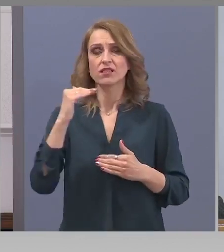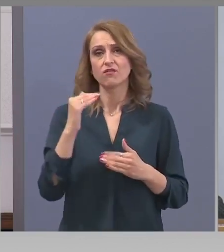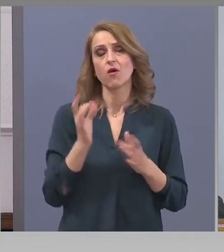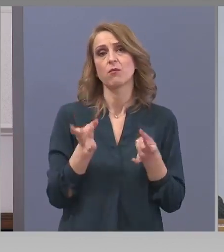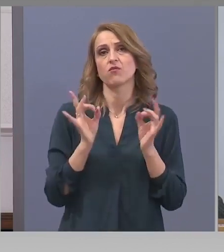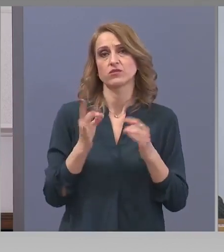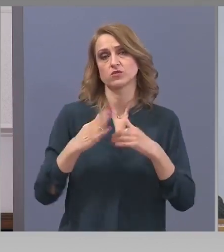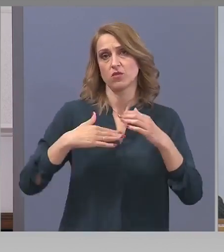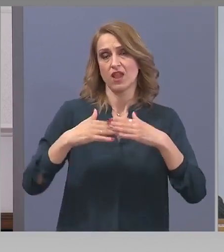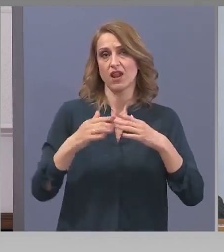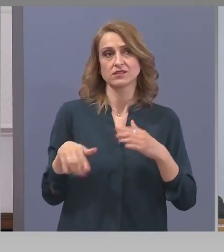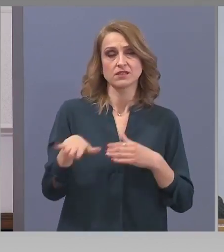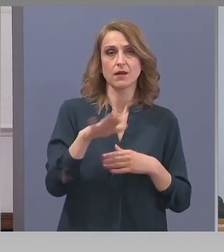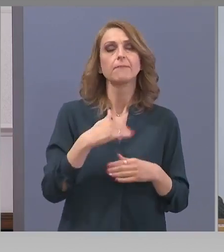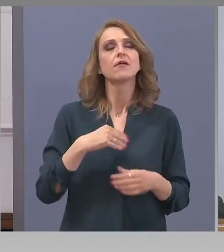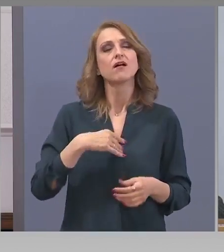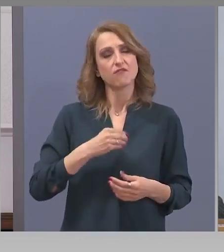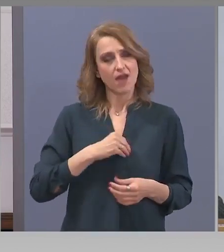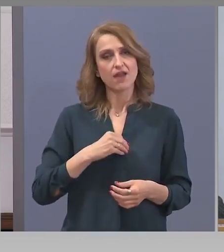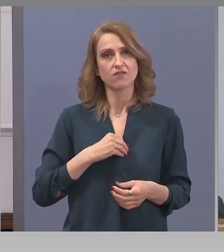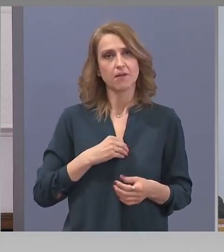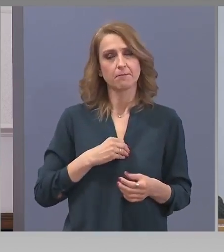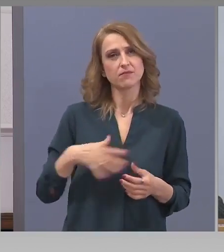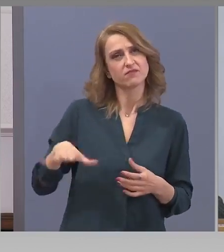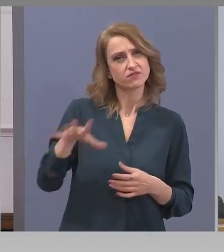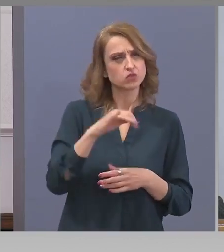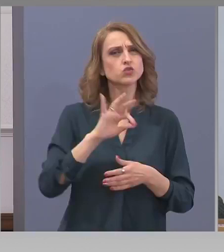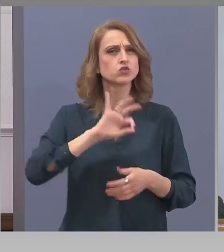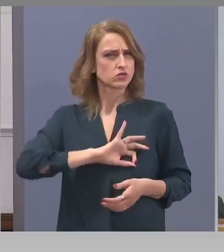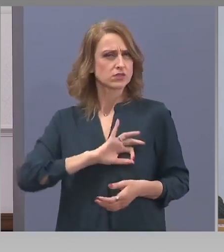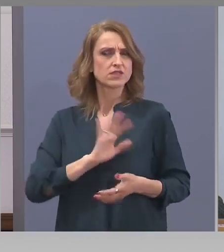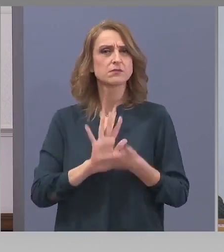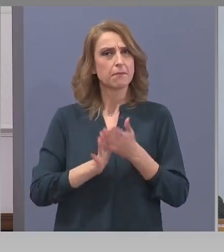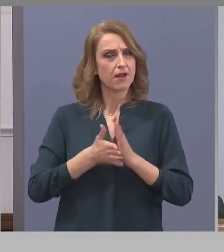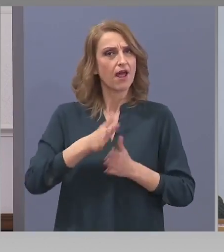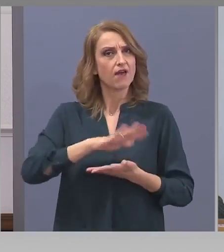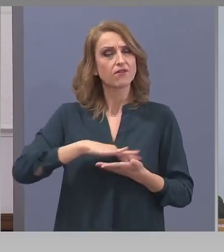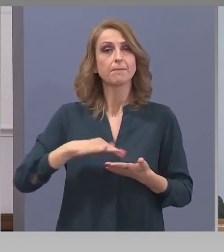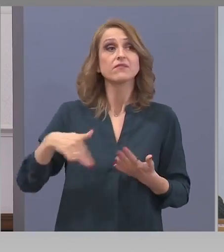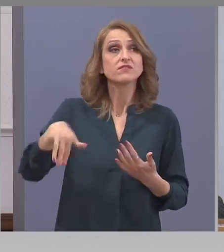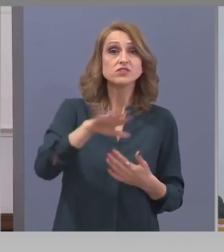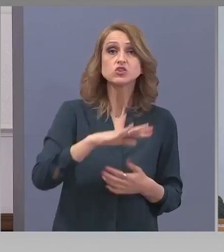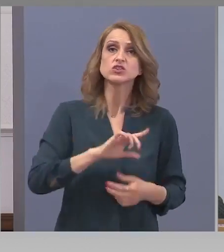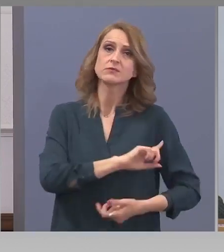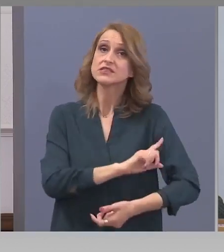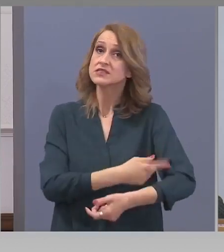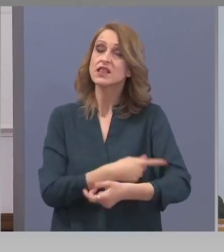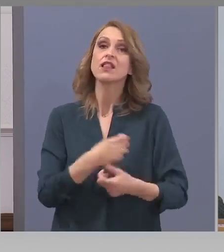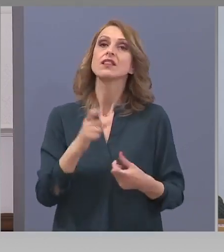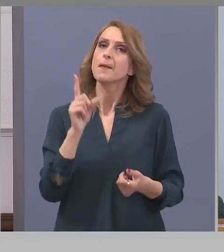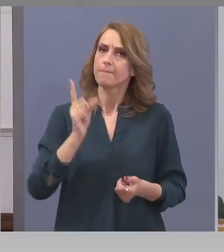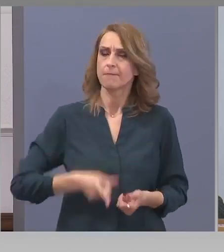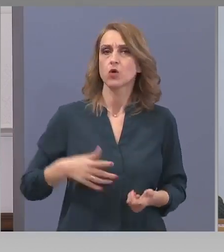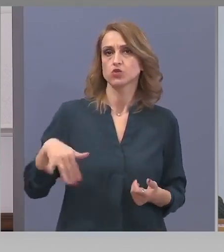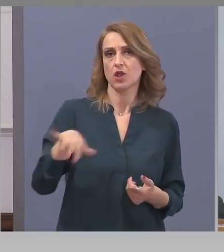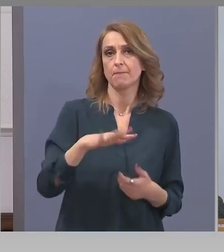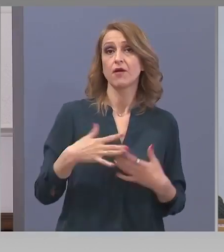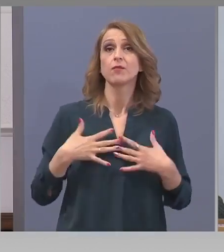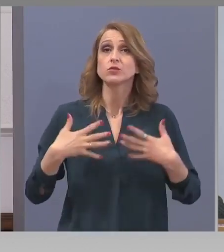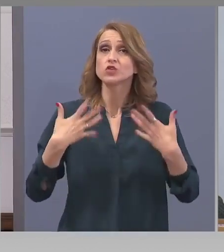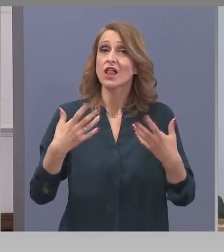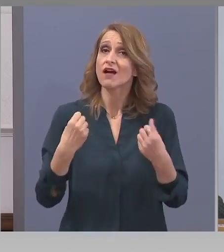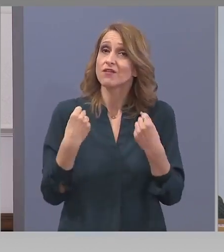че всички заедно ще се справим, защото сме силни и можещи. На всички пожелавам кораж. Днес,